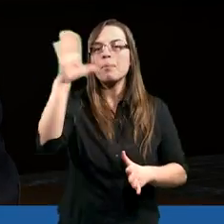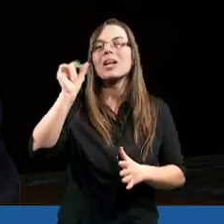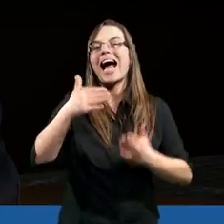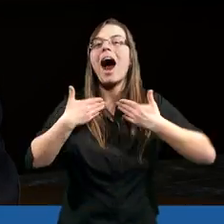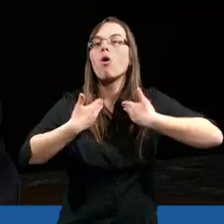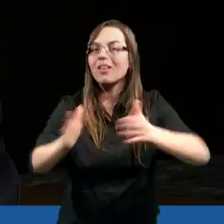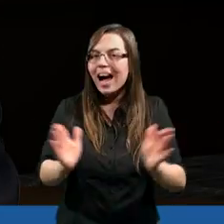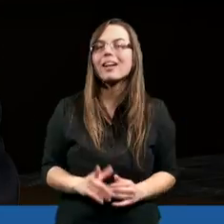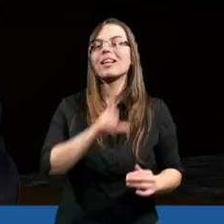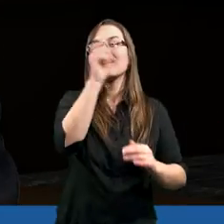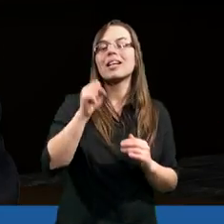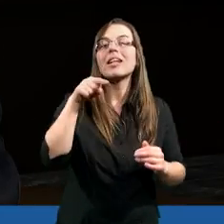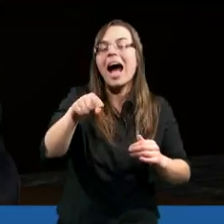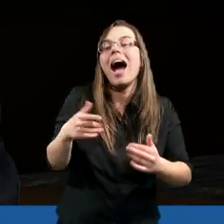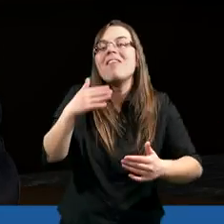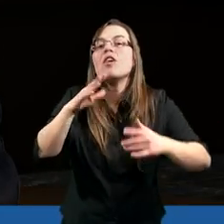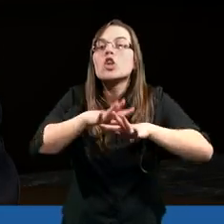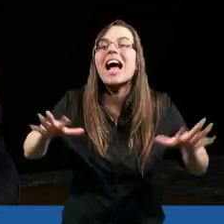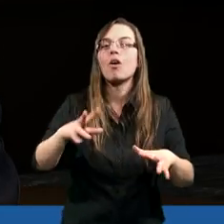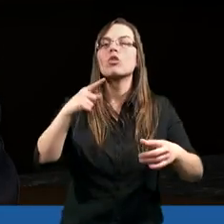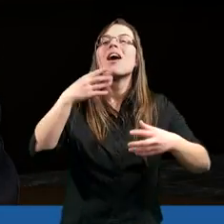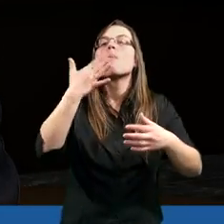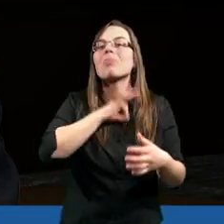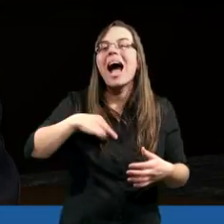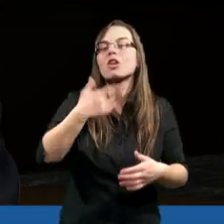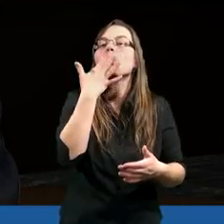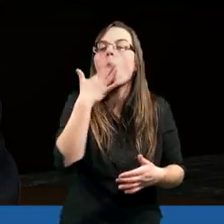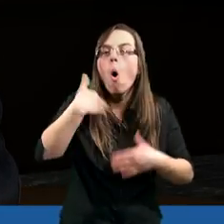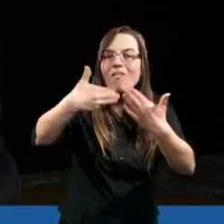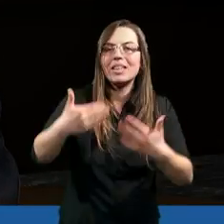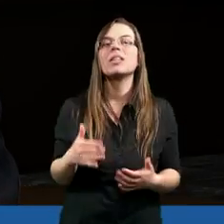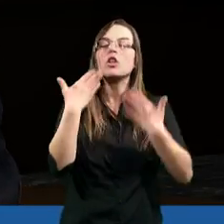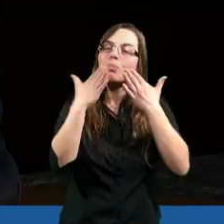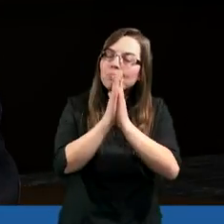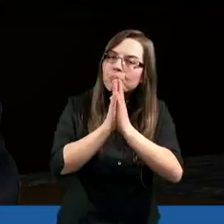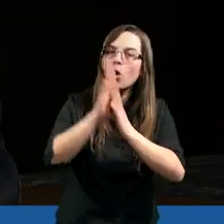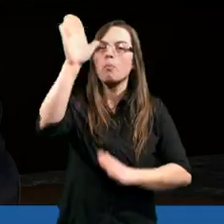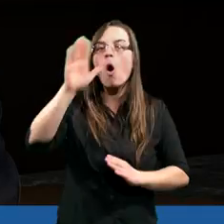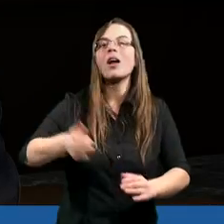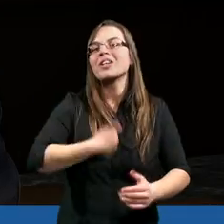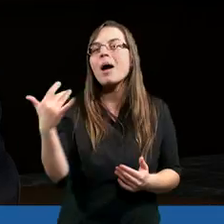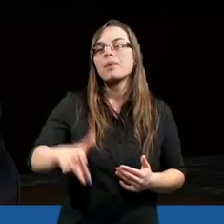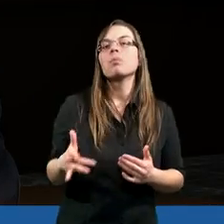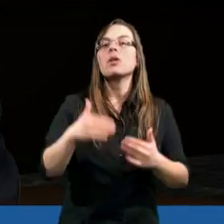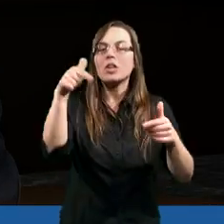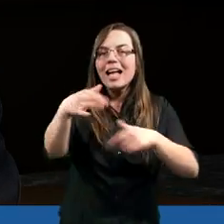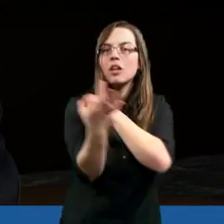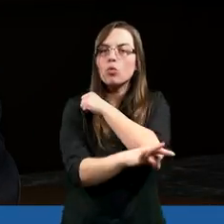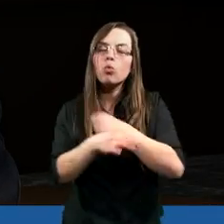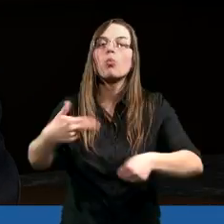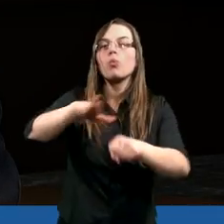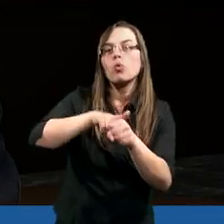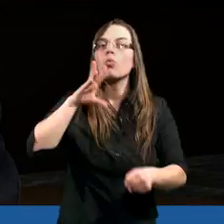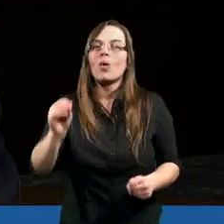Panie, za otwartość, za szczerość wypowiedzi i prosimy Cię, Panie, abyśmy to